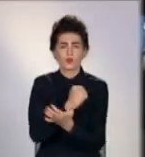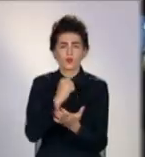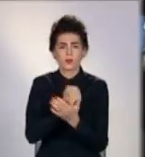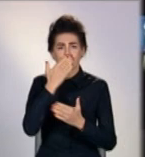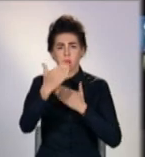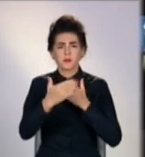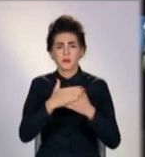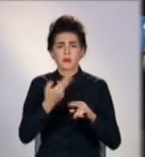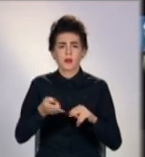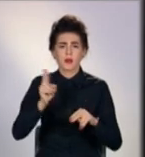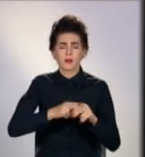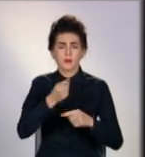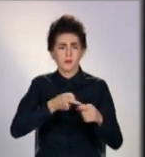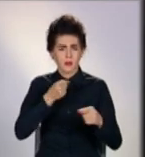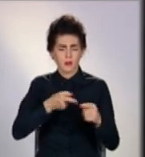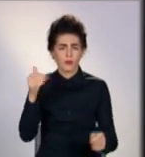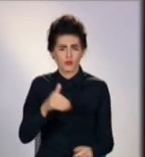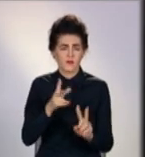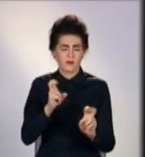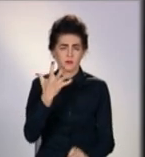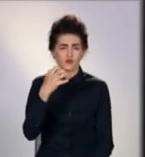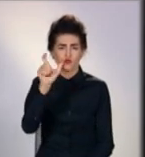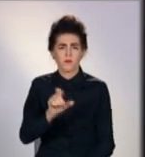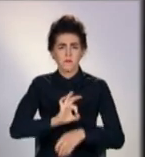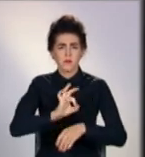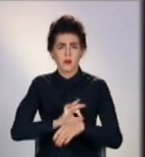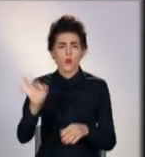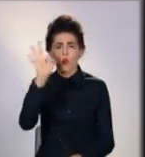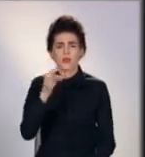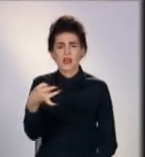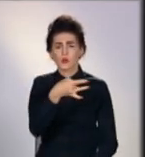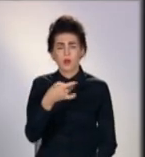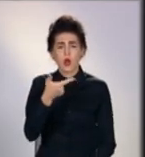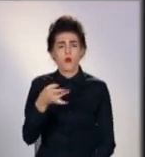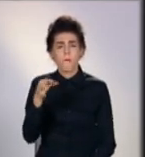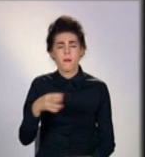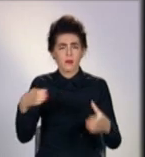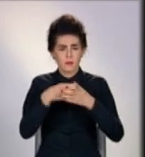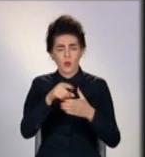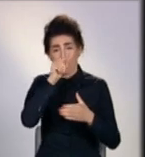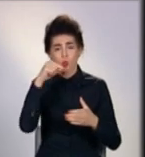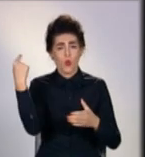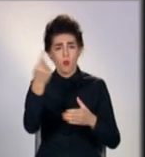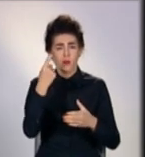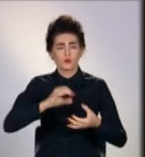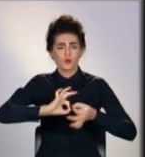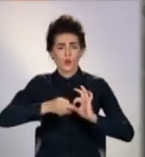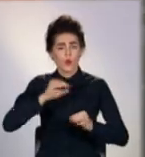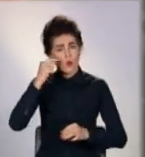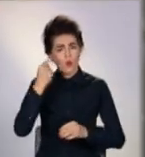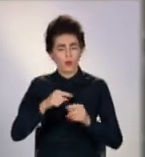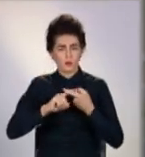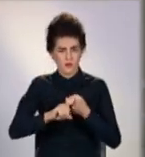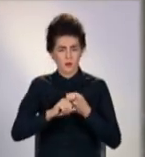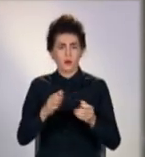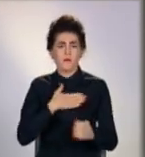тисячі жителів. Більшість випадків зафіксували в Маріупольській об'єднаній територіальній громаді. В Луганській області від ускладнень ковіду померло